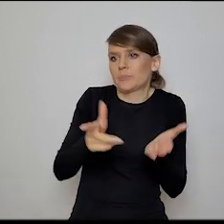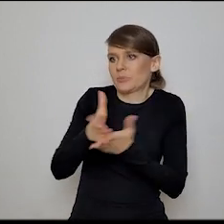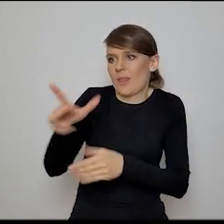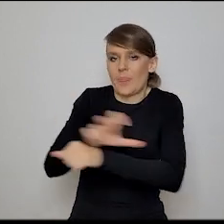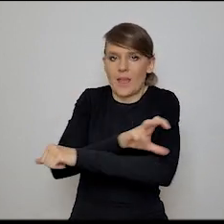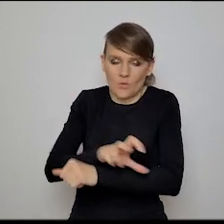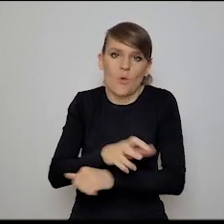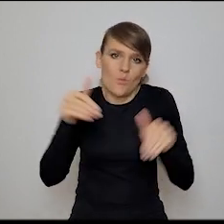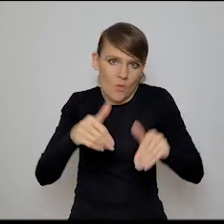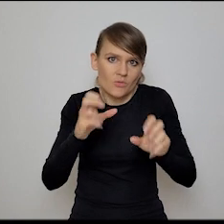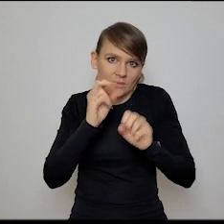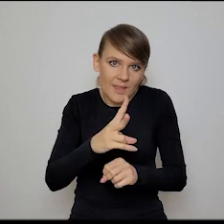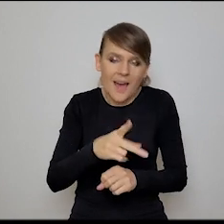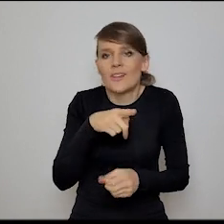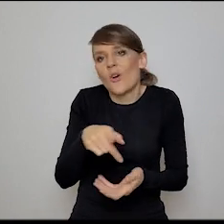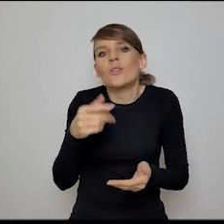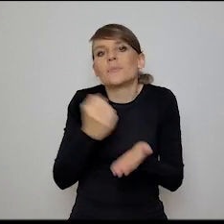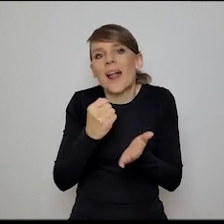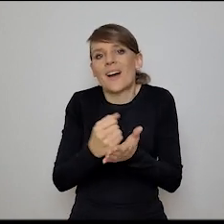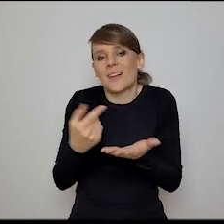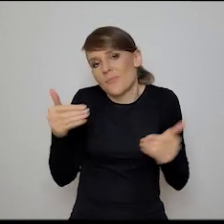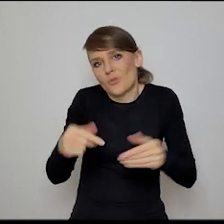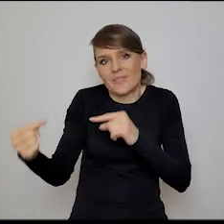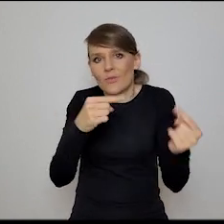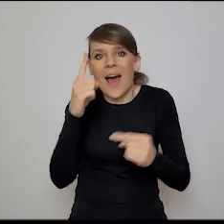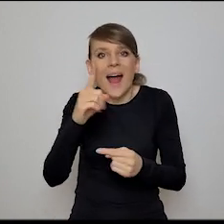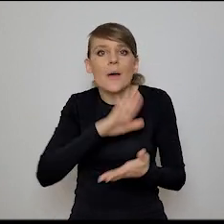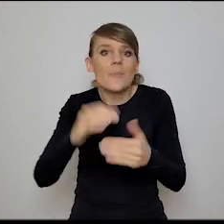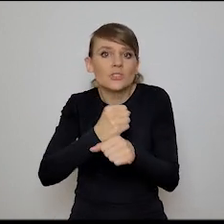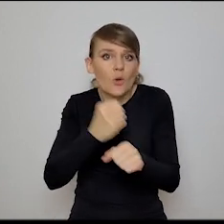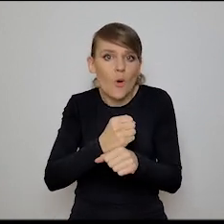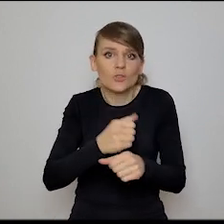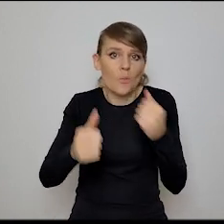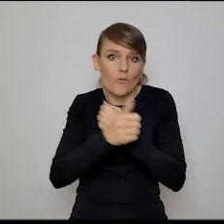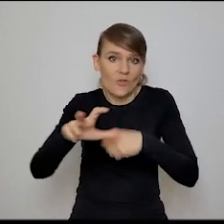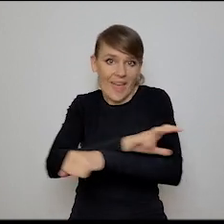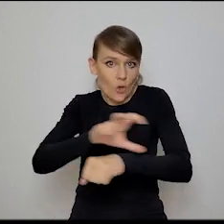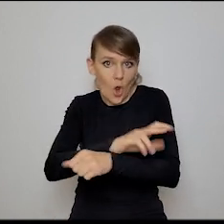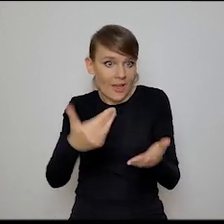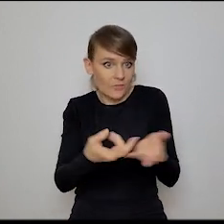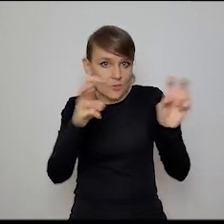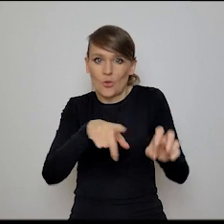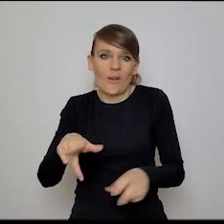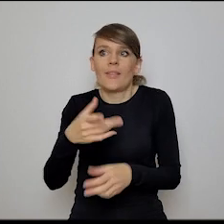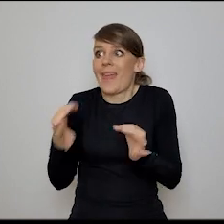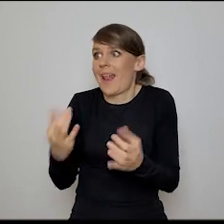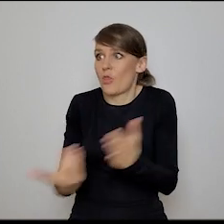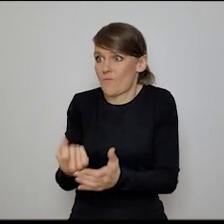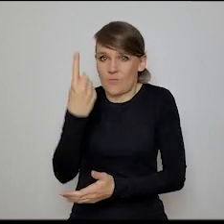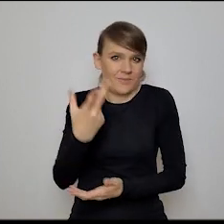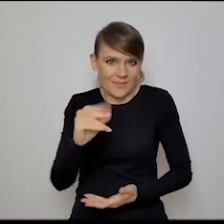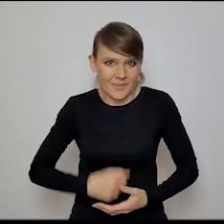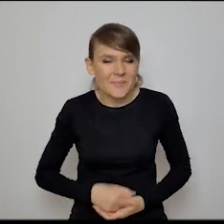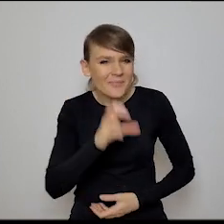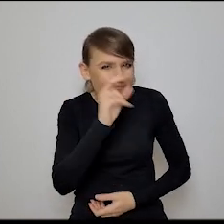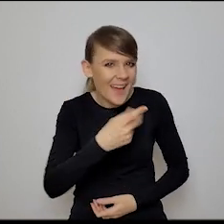jakby w jakimś zakresie. Natomiast bezrobocie technologiczne, jak sam dobrze wiesz, nie jest nową rzecz. Oczywiście, znaczy w ogóle zapominamy, wiesz, jak to, przecież